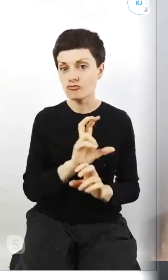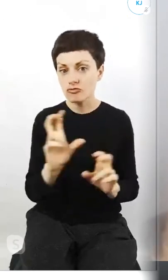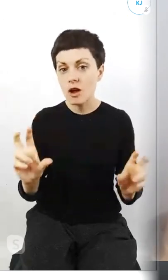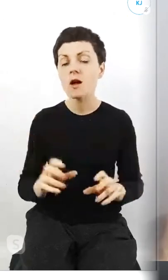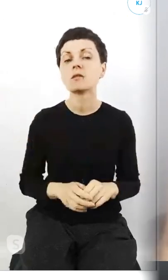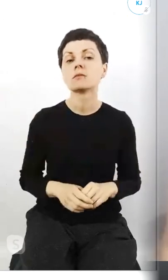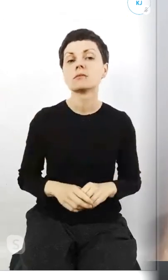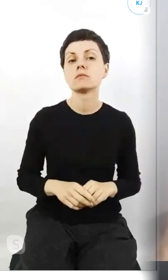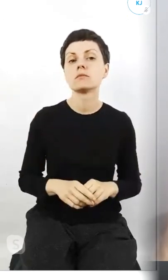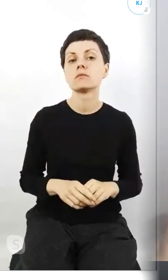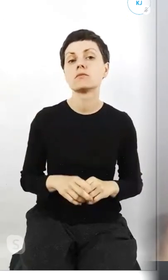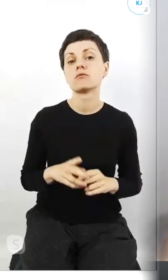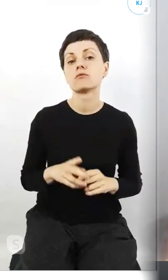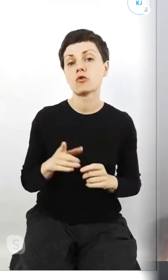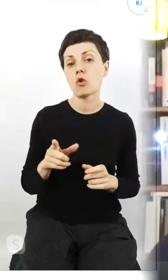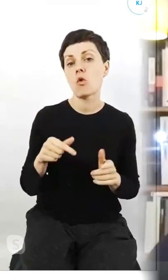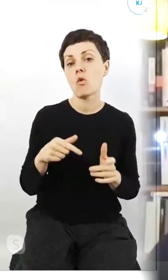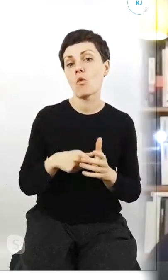social media.